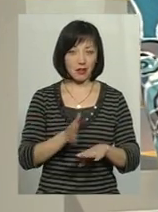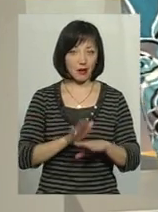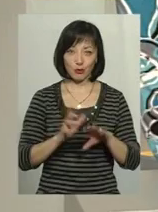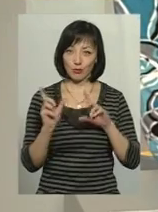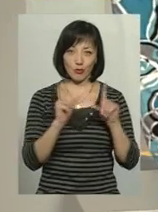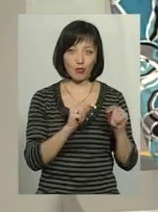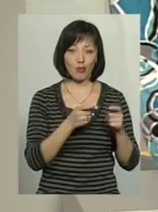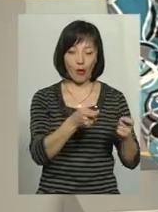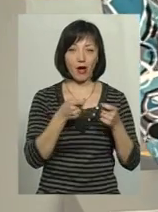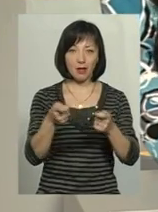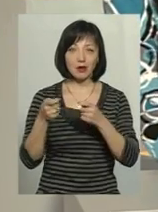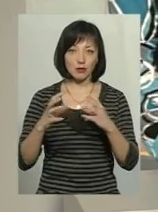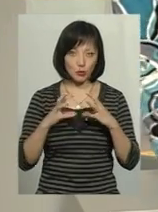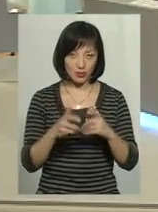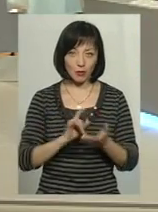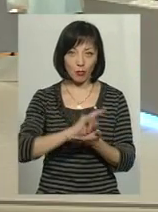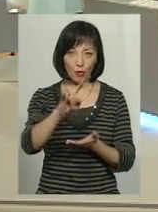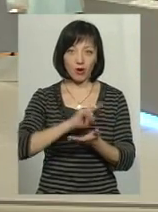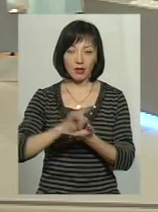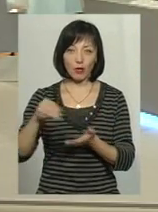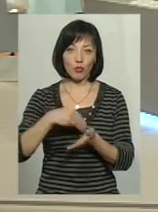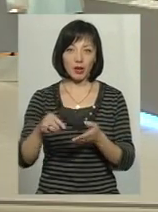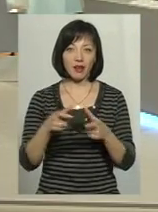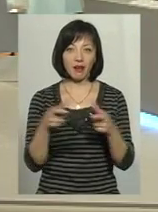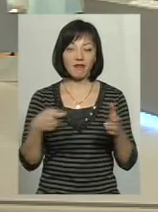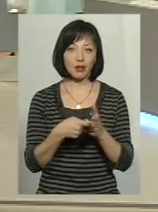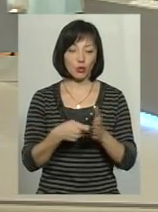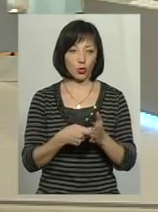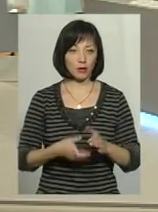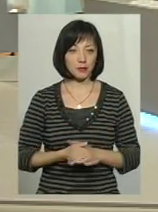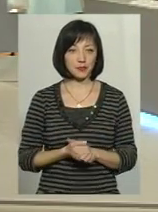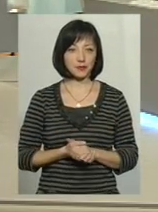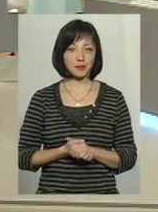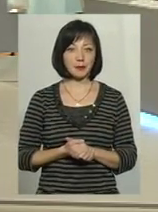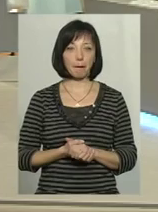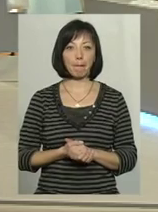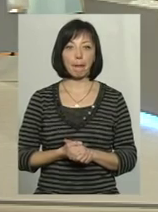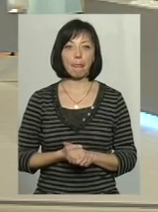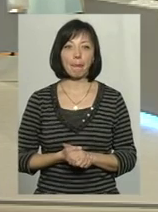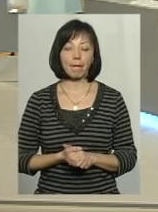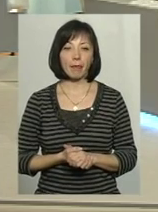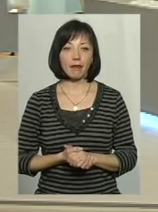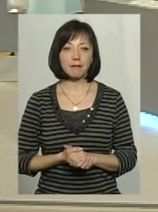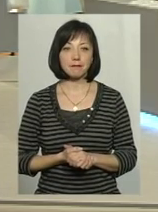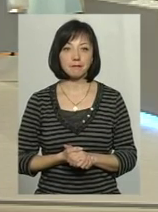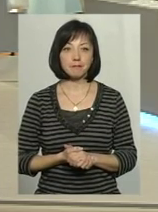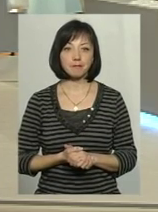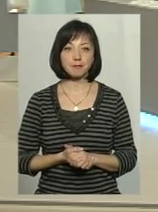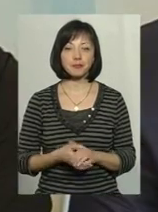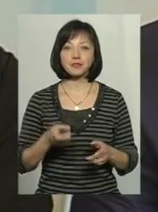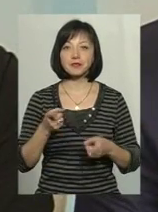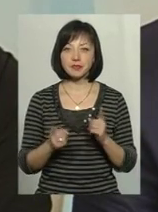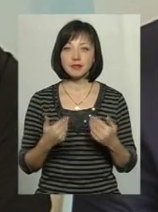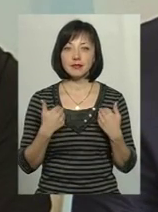покататися по світу, політати, навіть купити квиток. Насправді, я і перехильником цієї думки, що